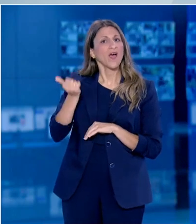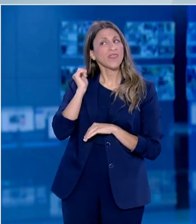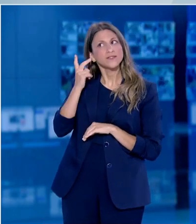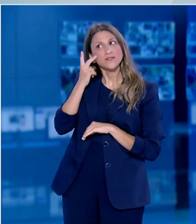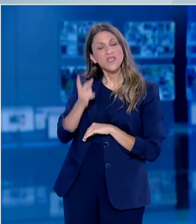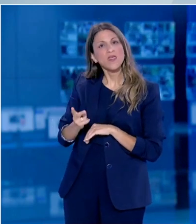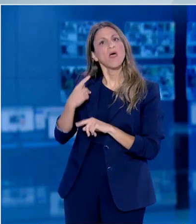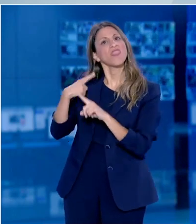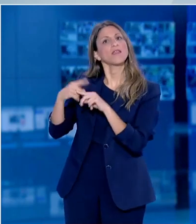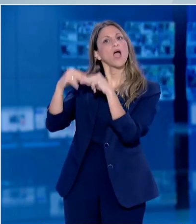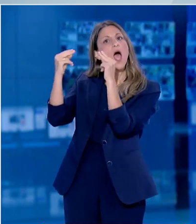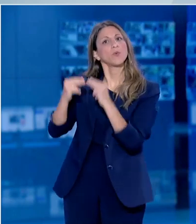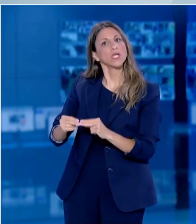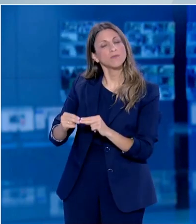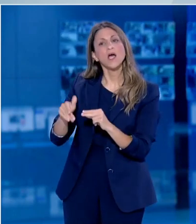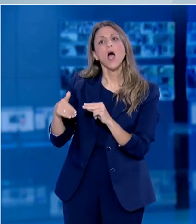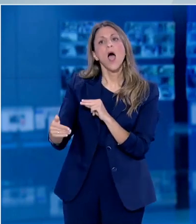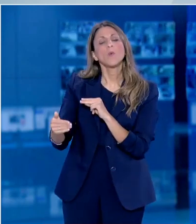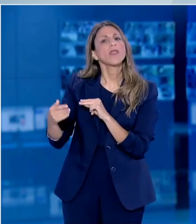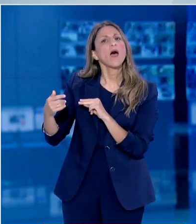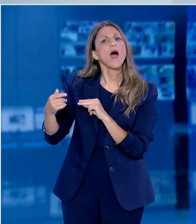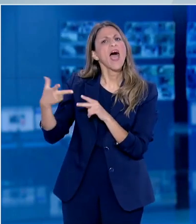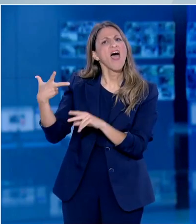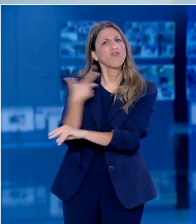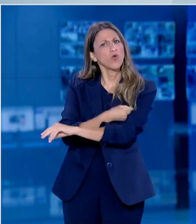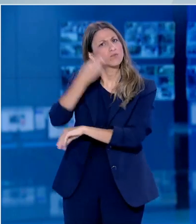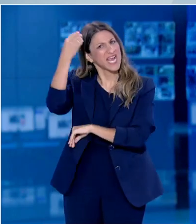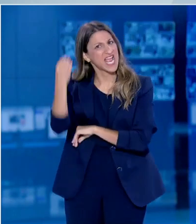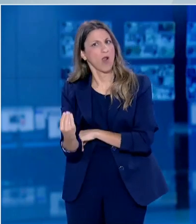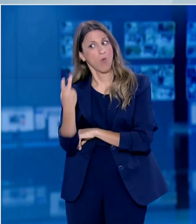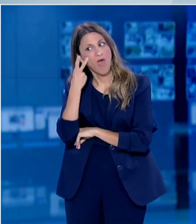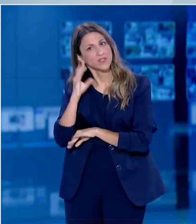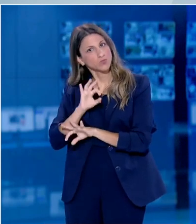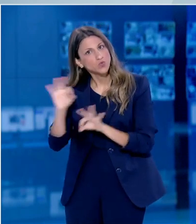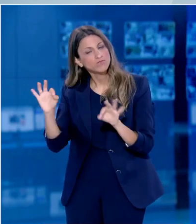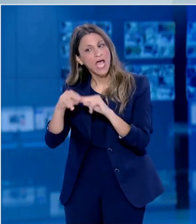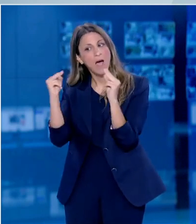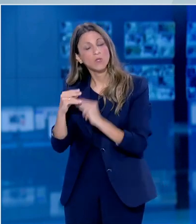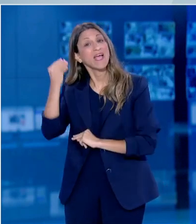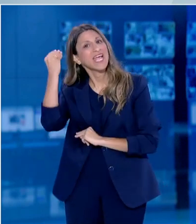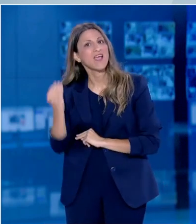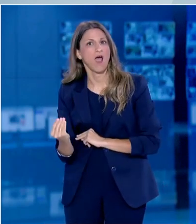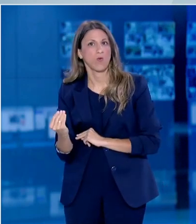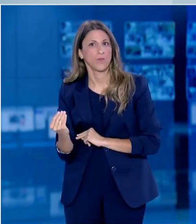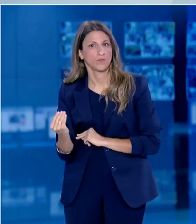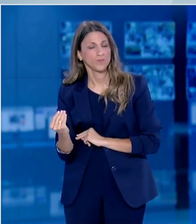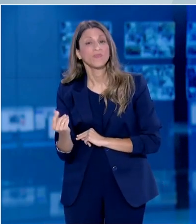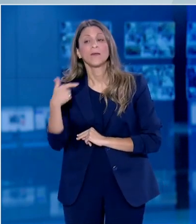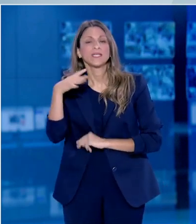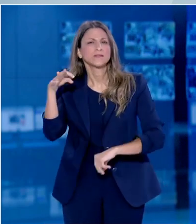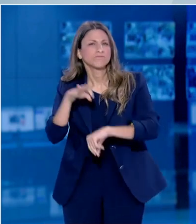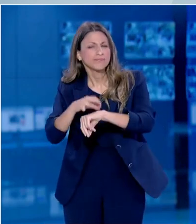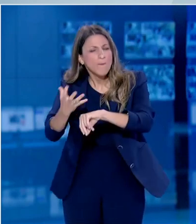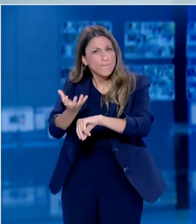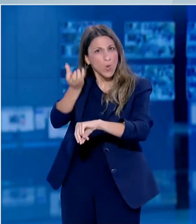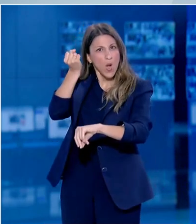αποτελέσματα από ένα από τα νέα δοκιμαζόμενα πειραματικά εμβόλια το οποίο έδειξε θετικά πρόληψη της νόσου σε